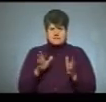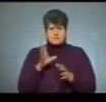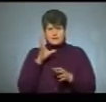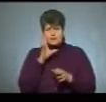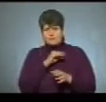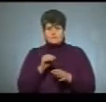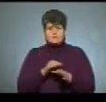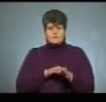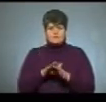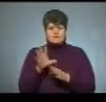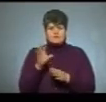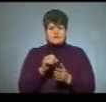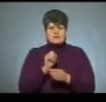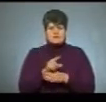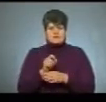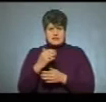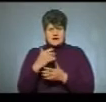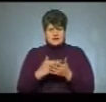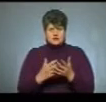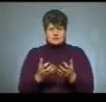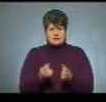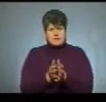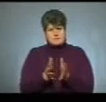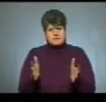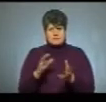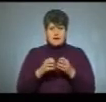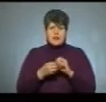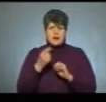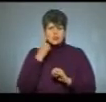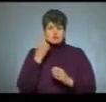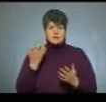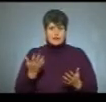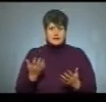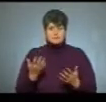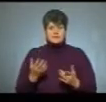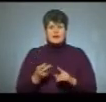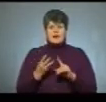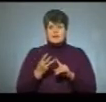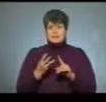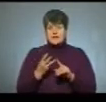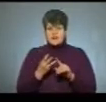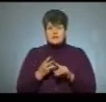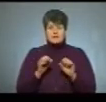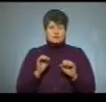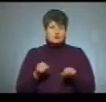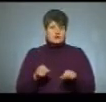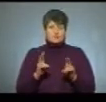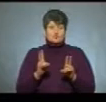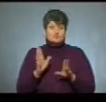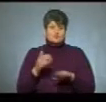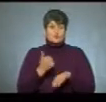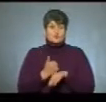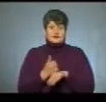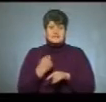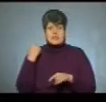завдання, чи більшу частину завдань, щоб отримати максимальний результат. Ну і третій, він, можливо, для декого буде основний – це